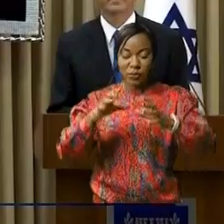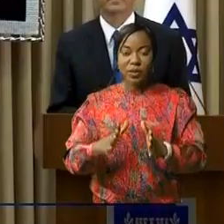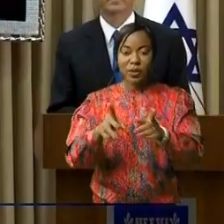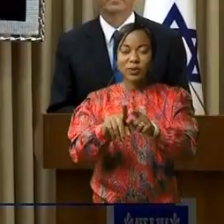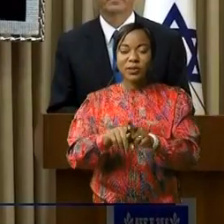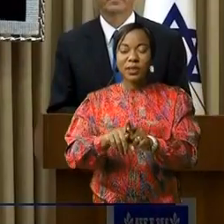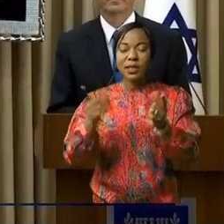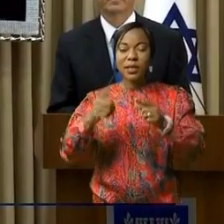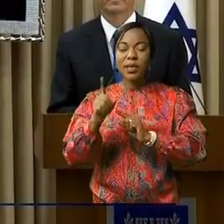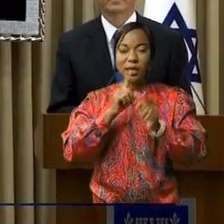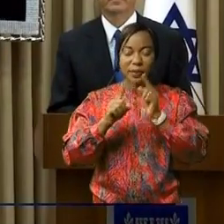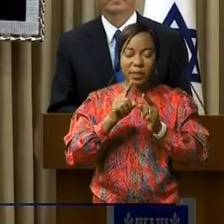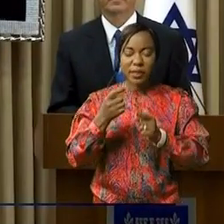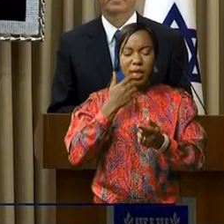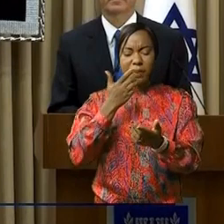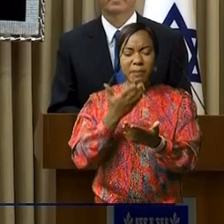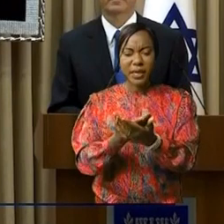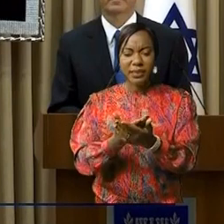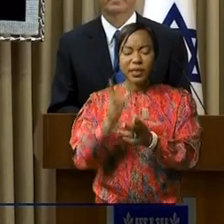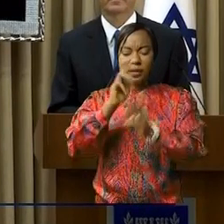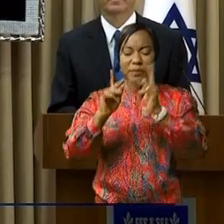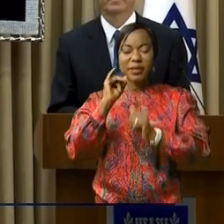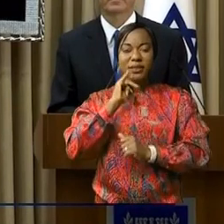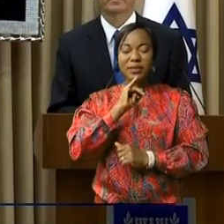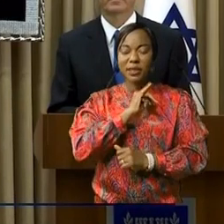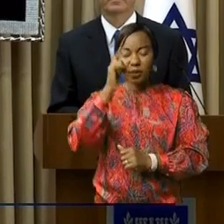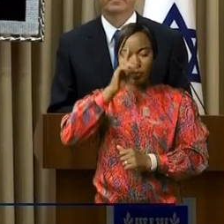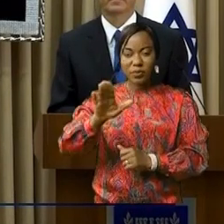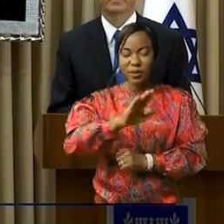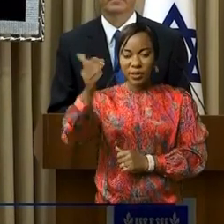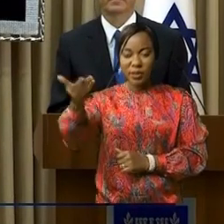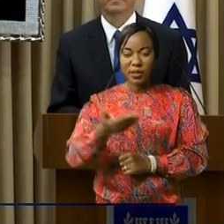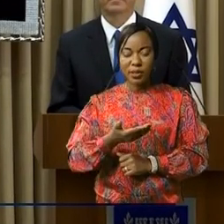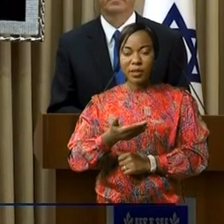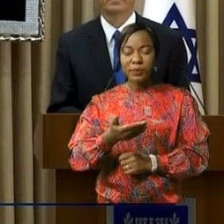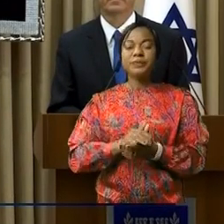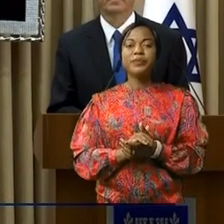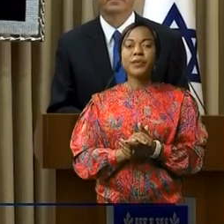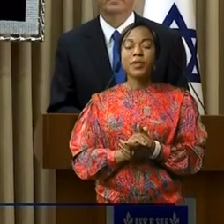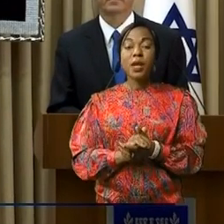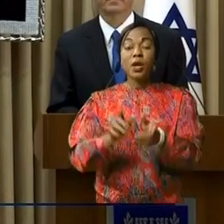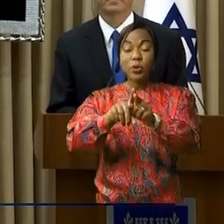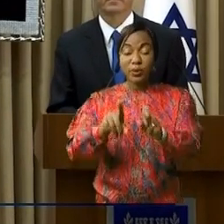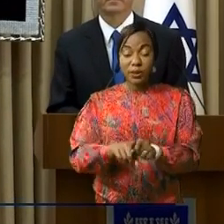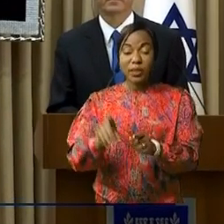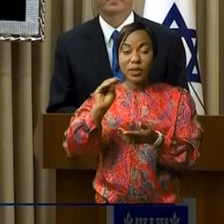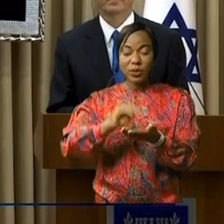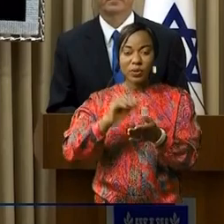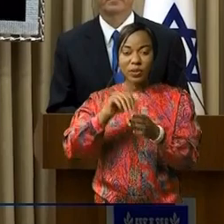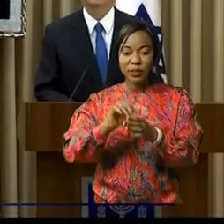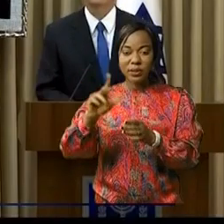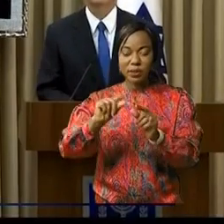qui a d'entrée de jeu remercié le peuple israélien pour l'accueil chaleureux qui lui a été réservé ainsi qu'à sa